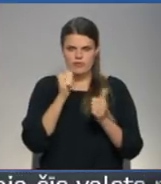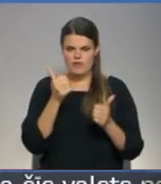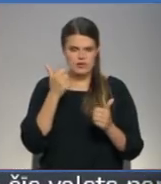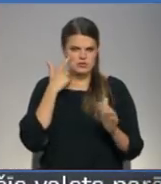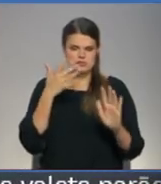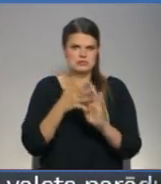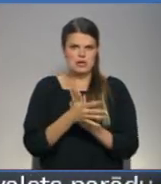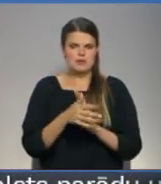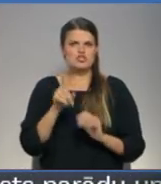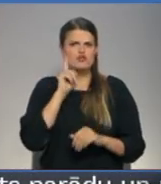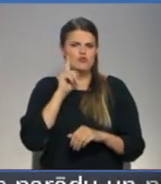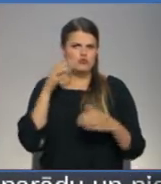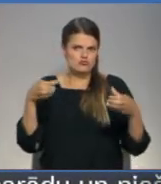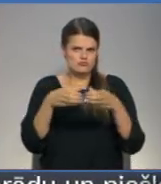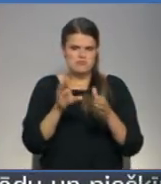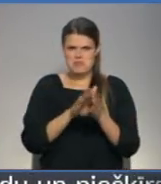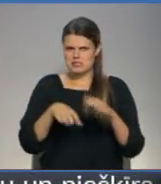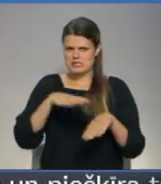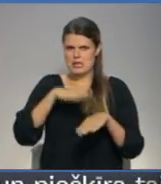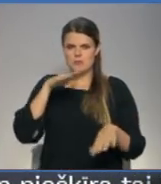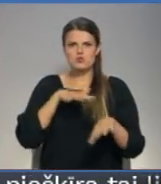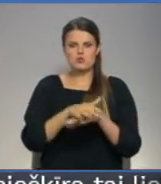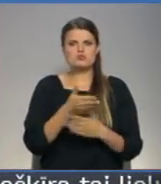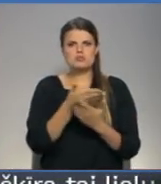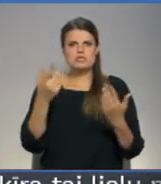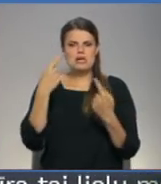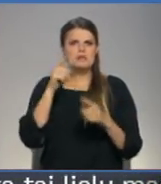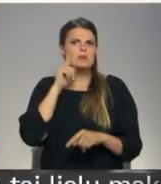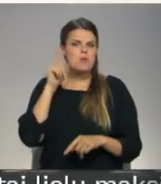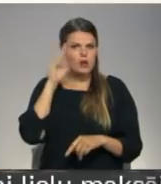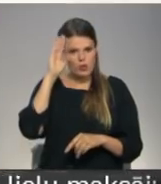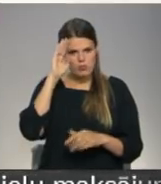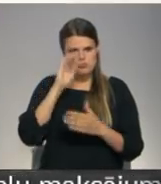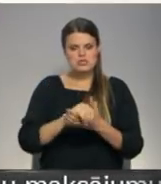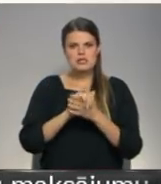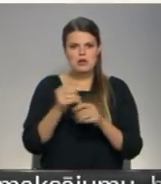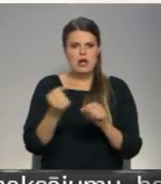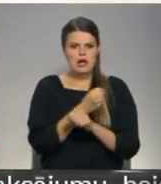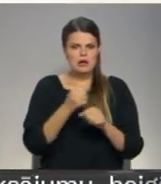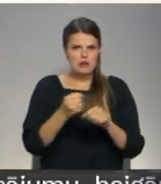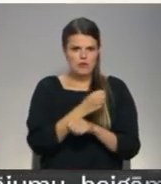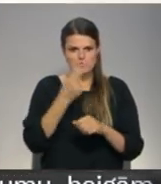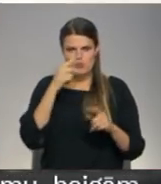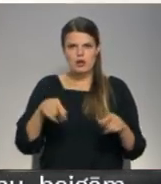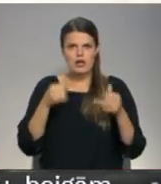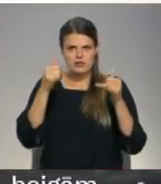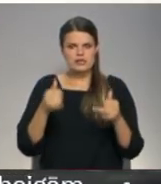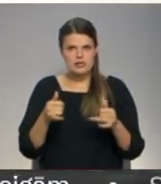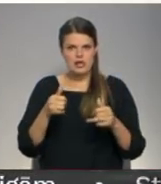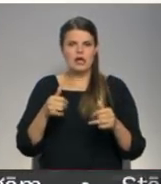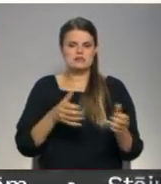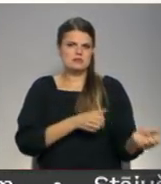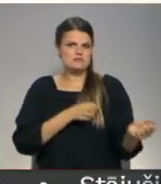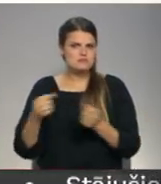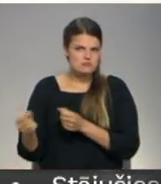attapties. Bariņš jaunieši bezredzama iemesla uzbrucis kādam jaunākā dālu draugam un kautiņu karstumā no ratiņa krēsla uzbrucēja